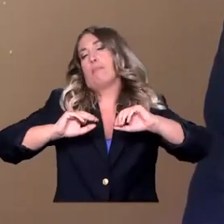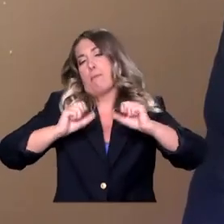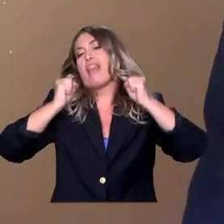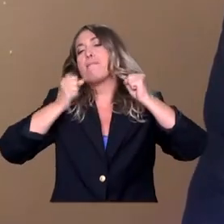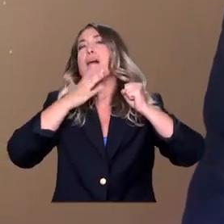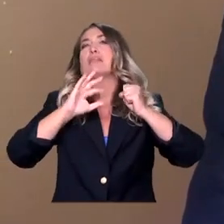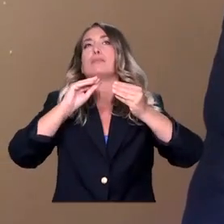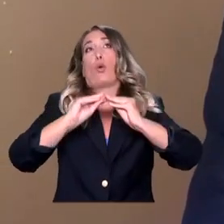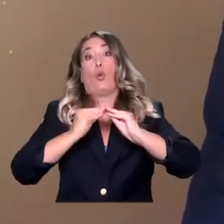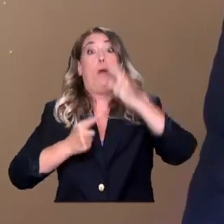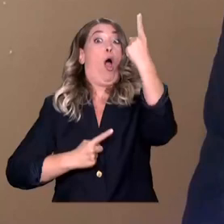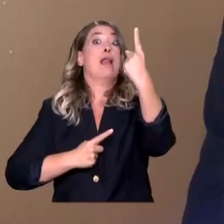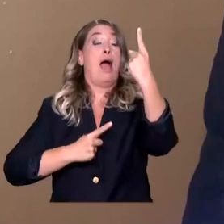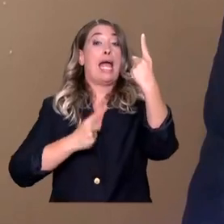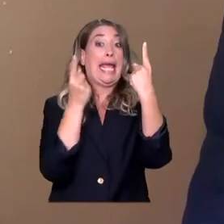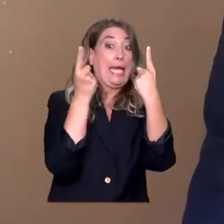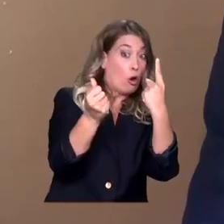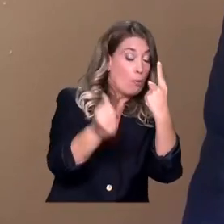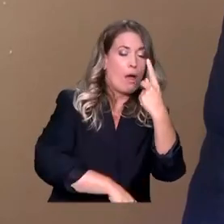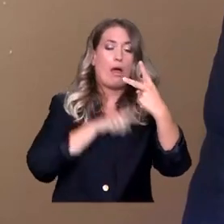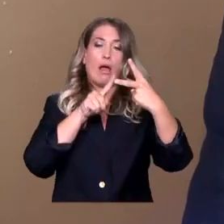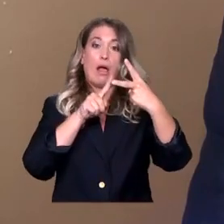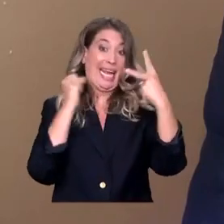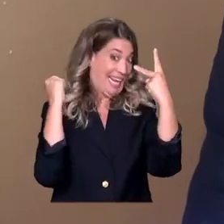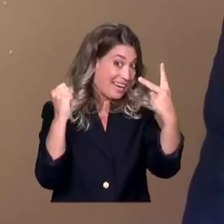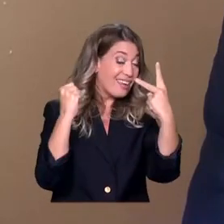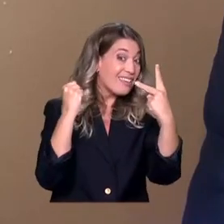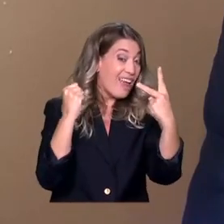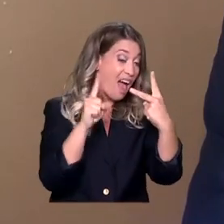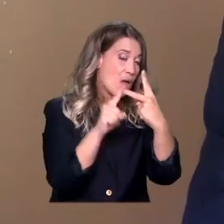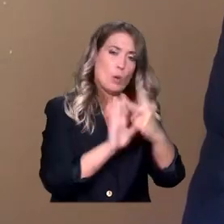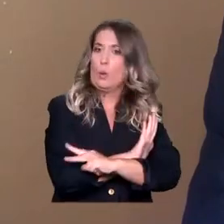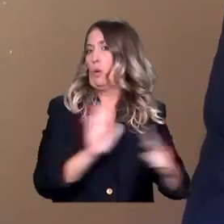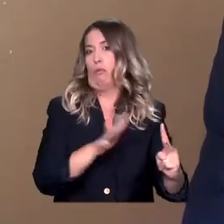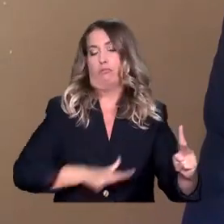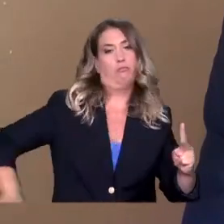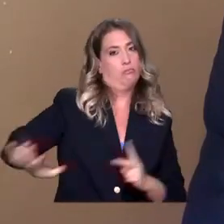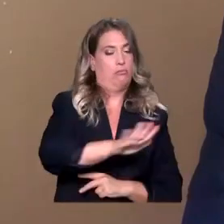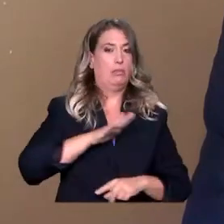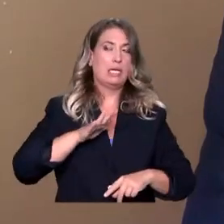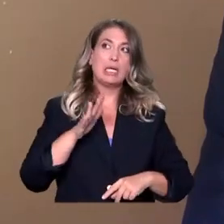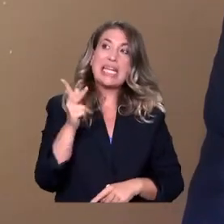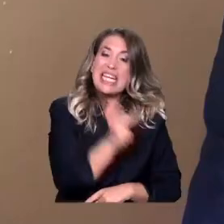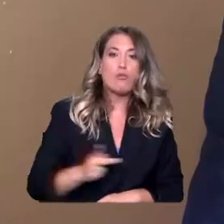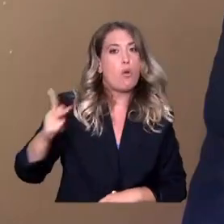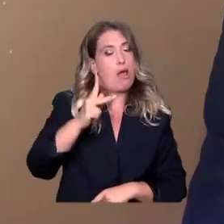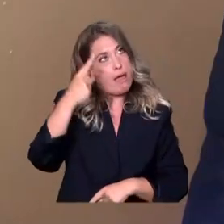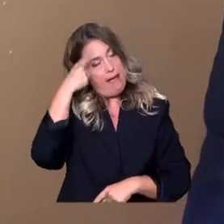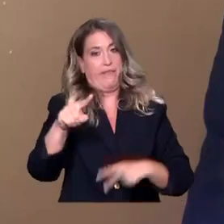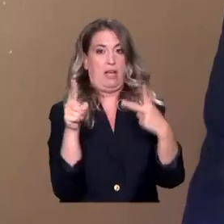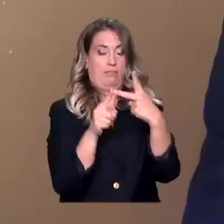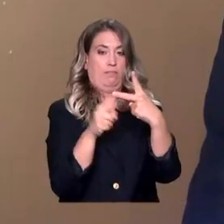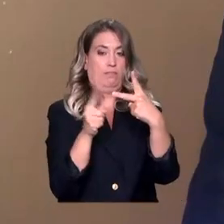περισσότερο από οποιοδήποτε άλλο. Και με το δεδομένο κύριε Υπουργέ ότι στην κυβέρνηση καταγράφεται μια